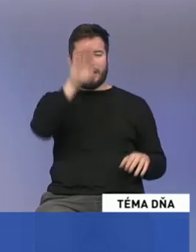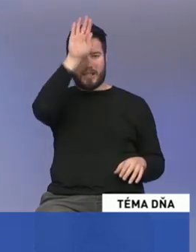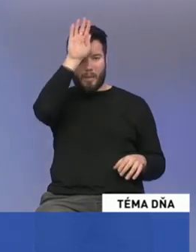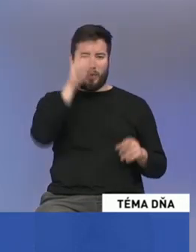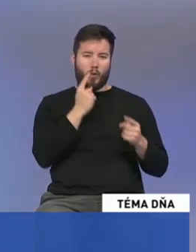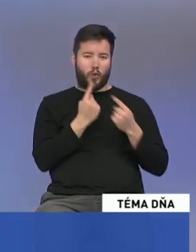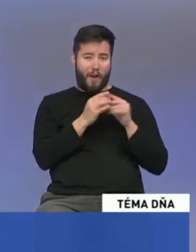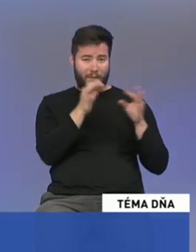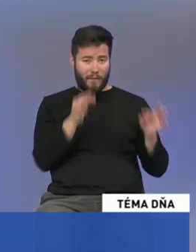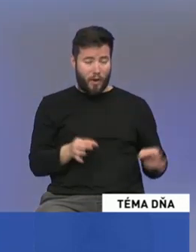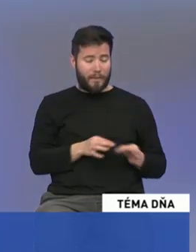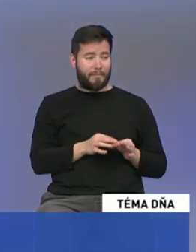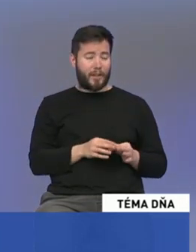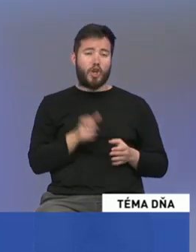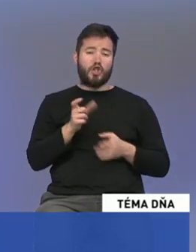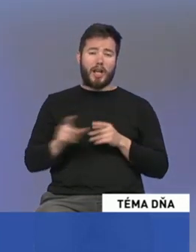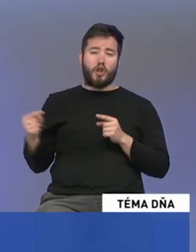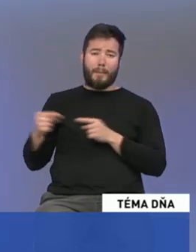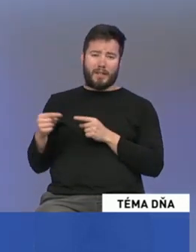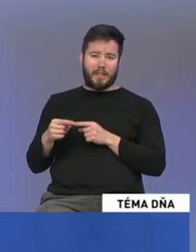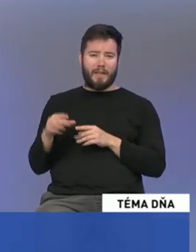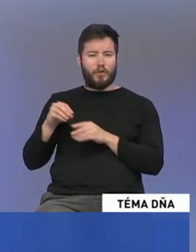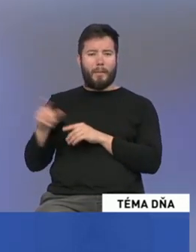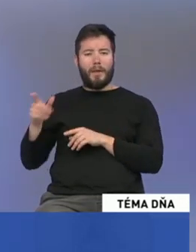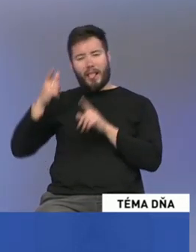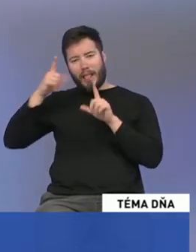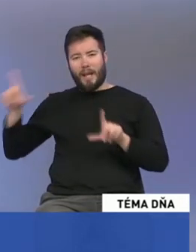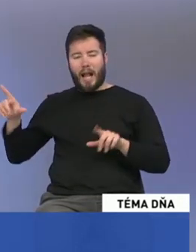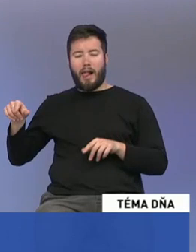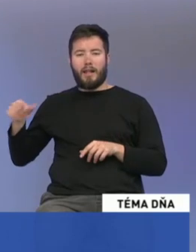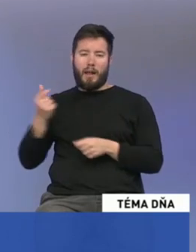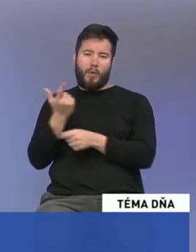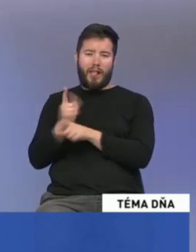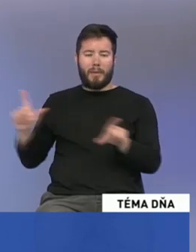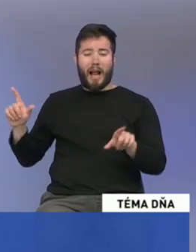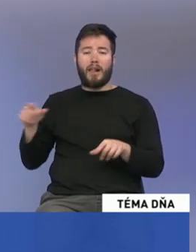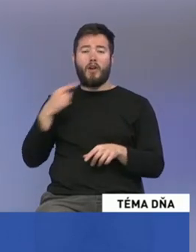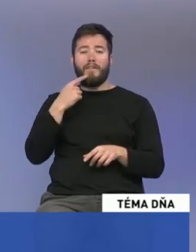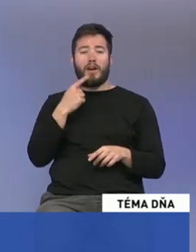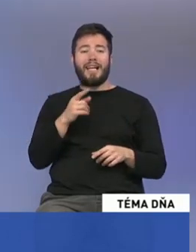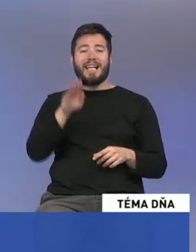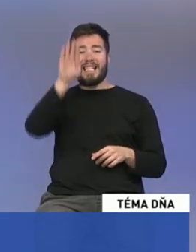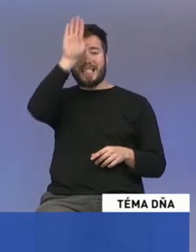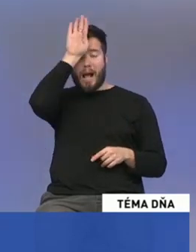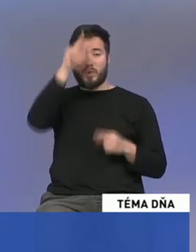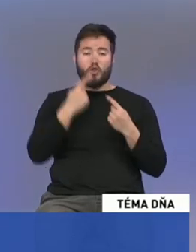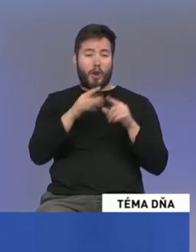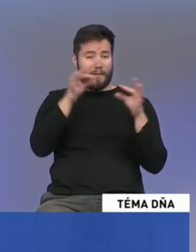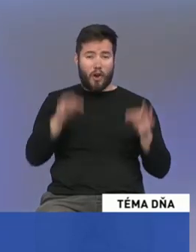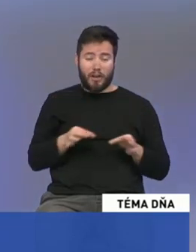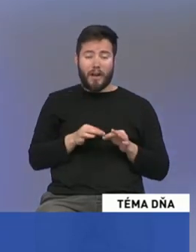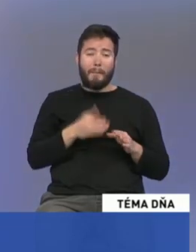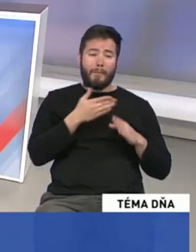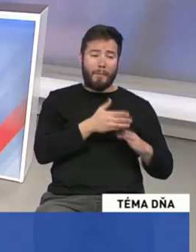Čas opozície alebo to liberálne spektrum hovorí práve, že tento istambulsky dohovor posilňuje teda ochranu obetí týrania týraných žien a